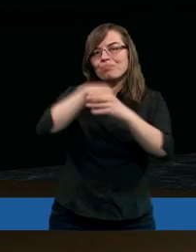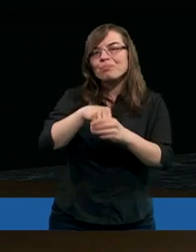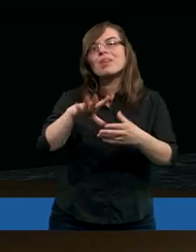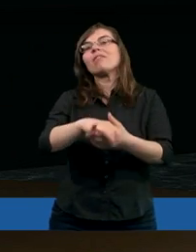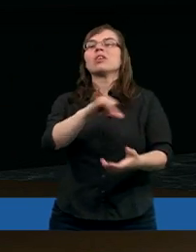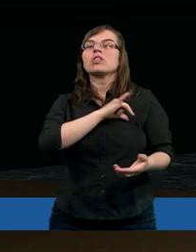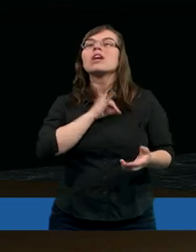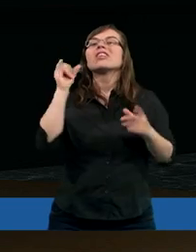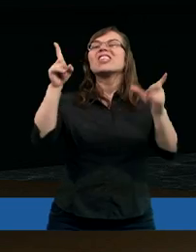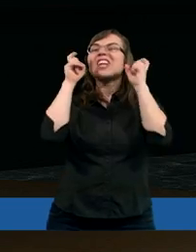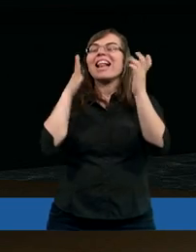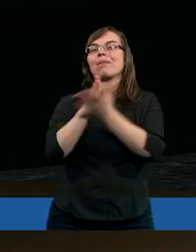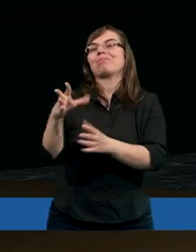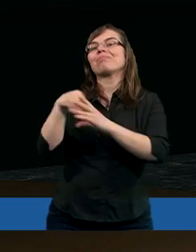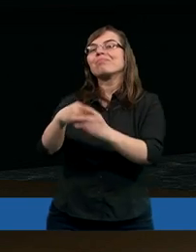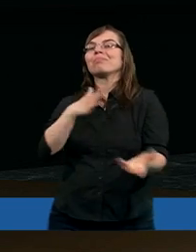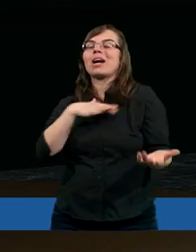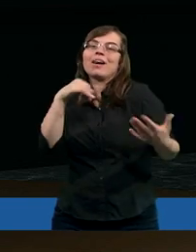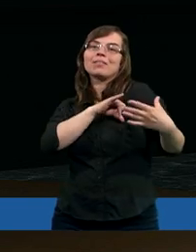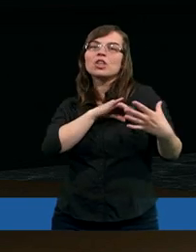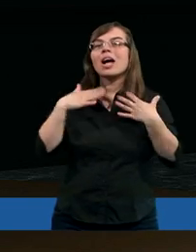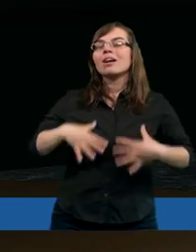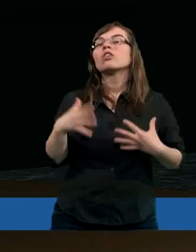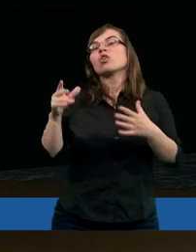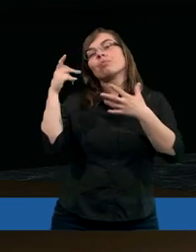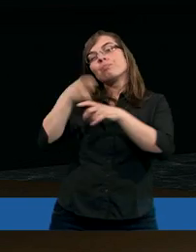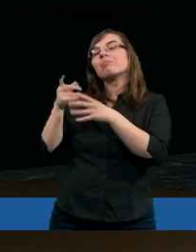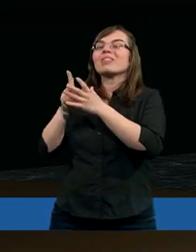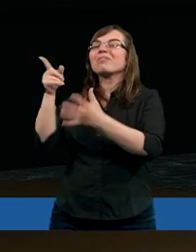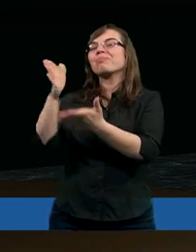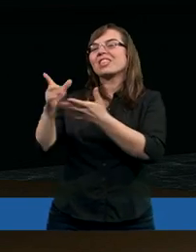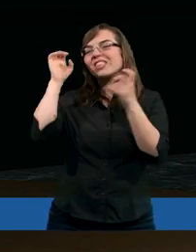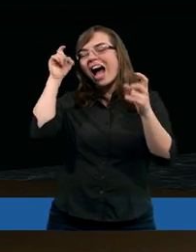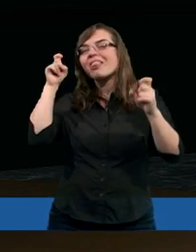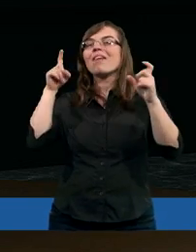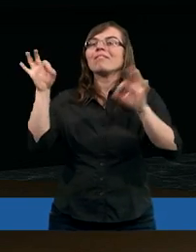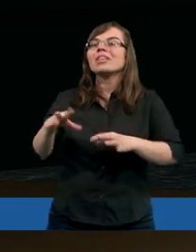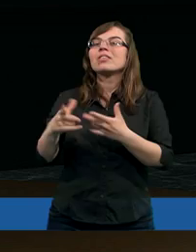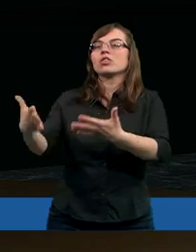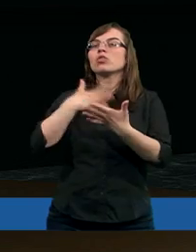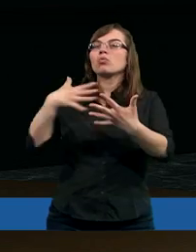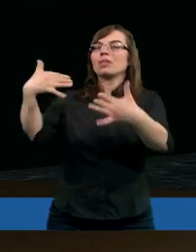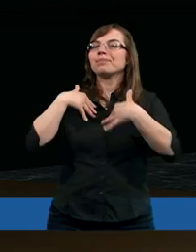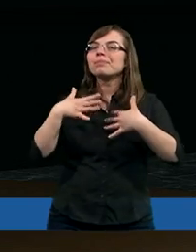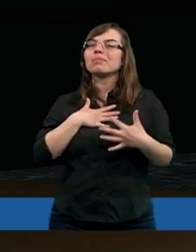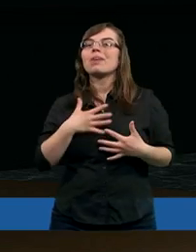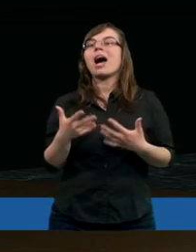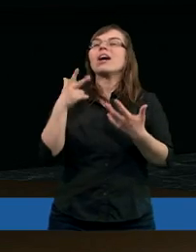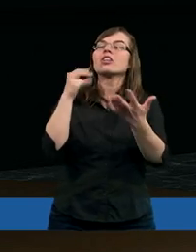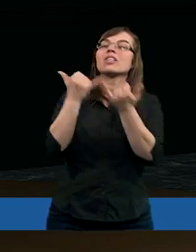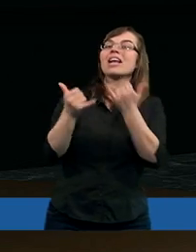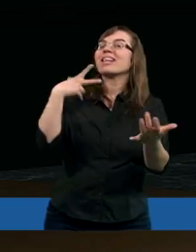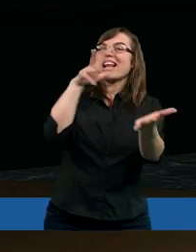szatan rości sobie do niego prawa, więc jakby należymy do szatana. Zaprzedaliśmy się. Zaprzedaliśmy się do momentu, kiedy nie